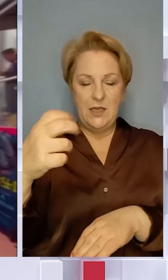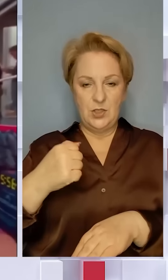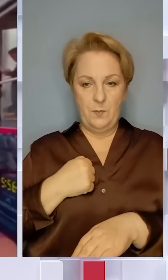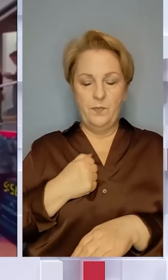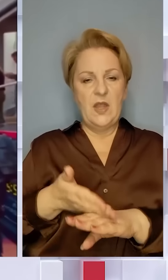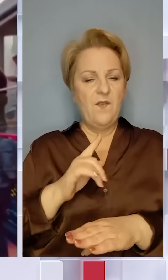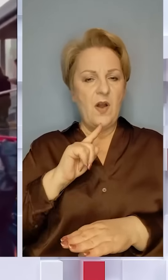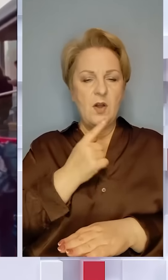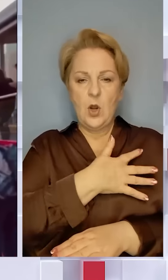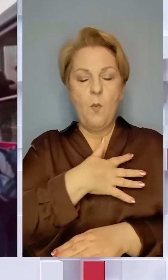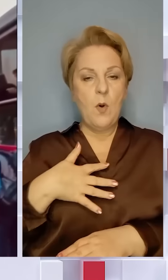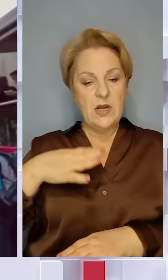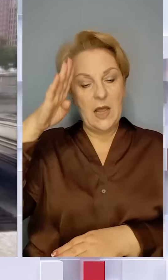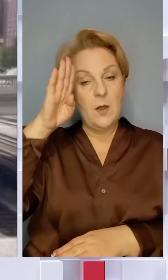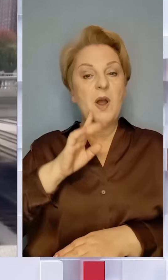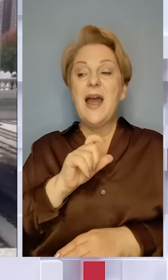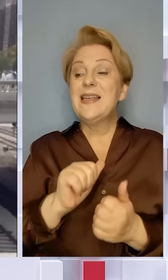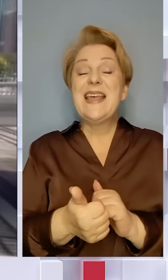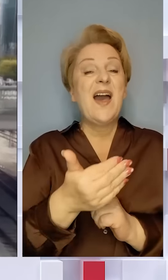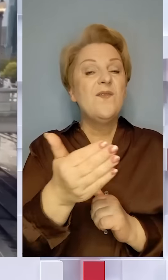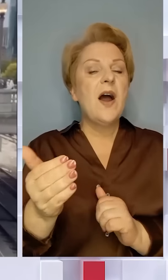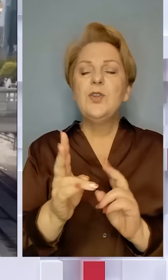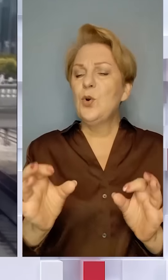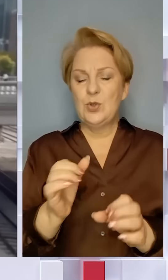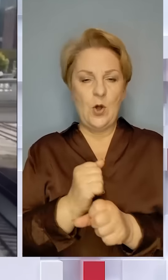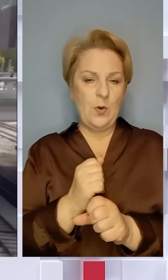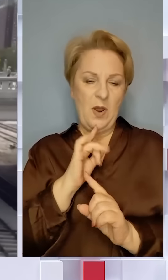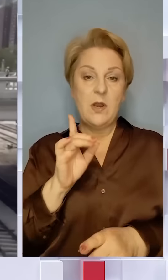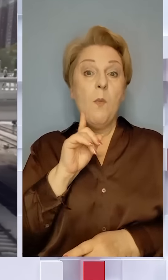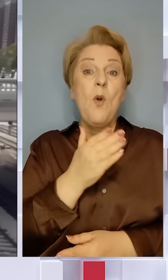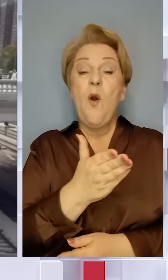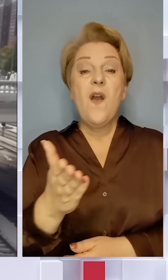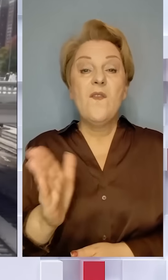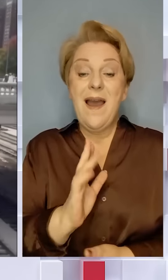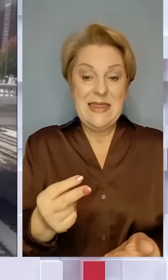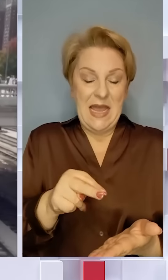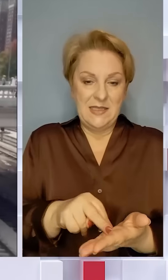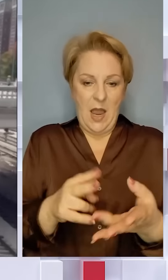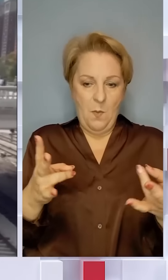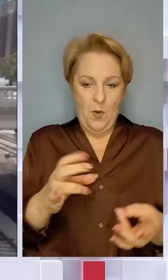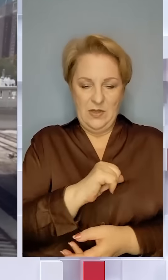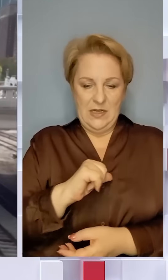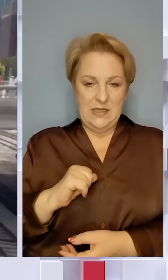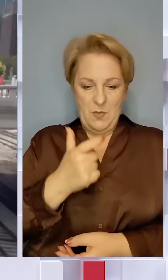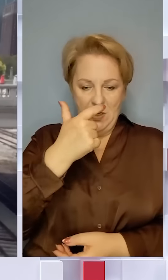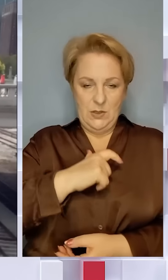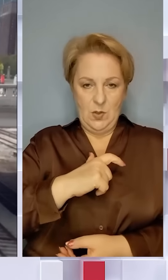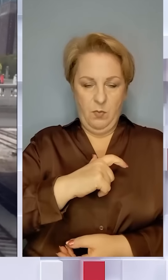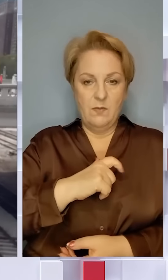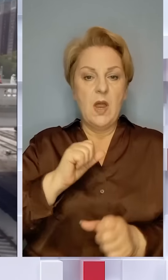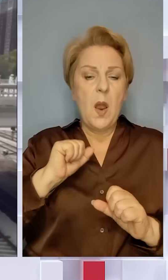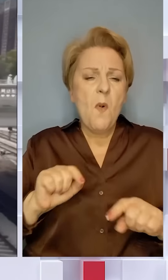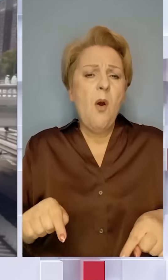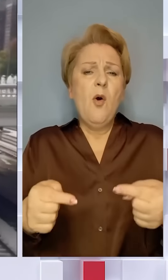Важкопоранені хлопці та дівчата. За вас ніхто нічого робити не буде, поки ви не станете потрібні самим собі. Можна